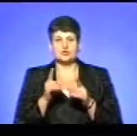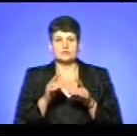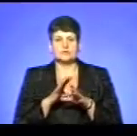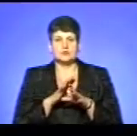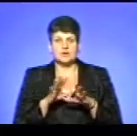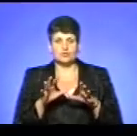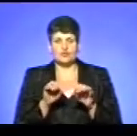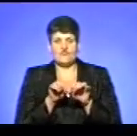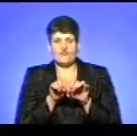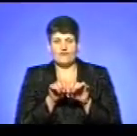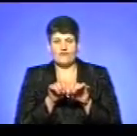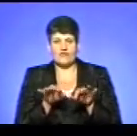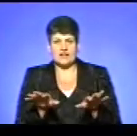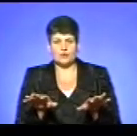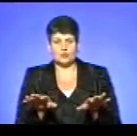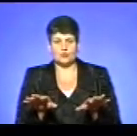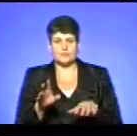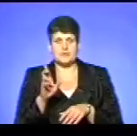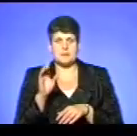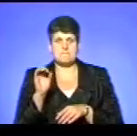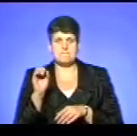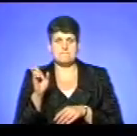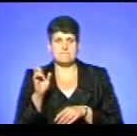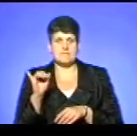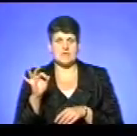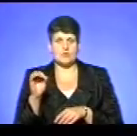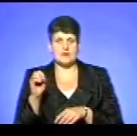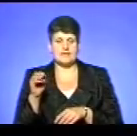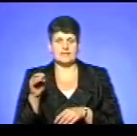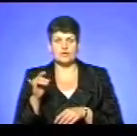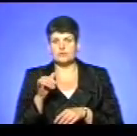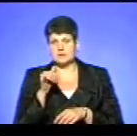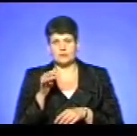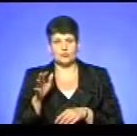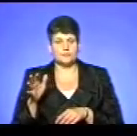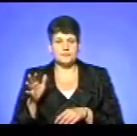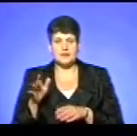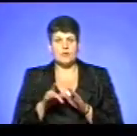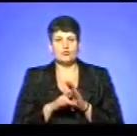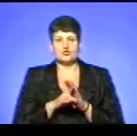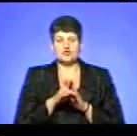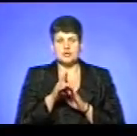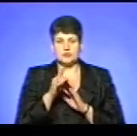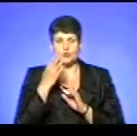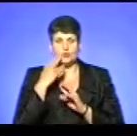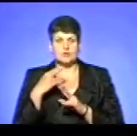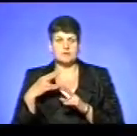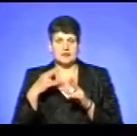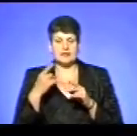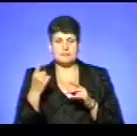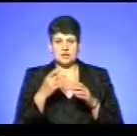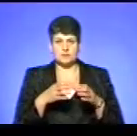витоку самого біоетанолу ми такої можливості не могли. На початках, коли прибули перші